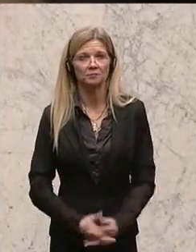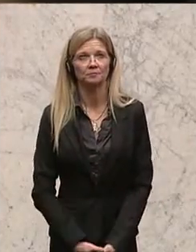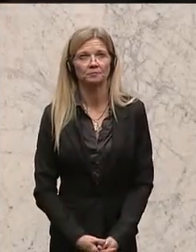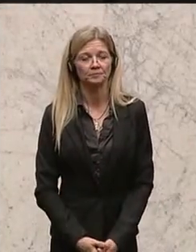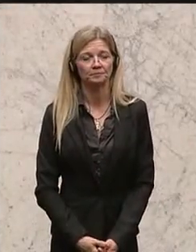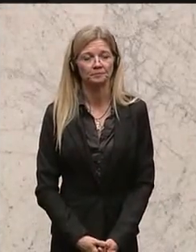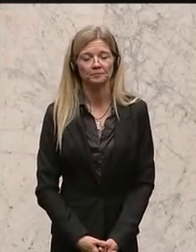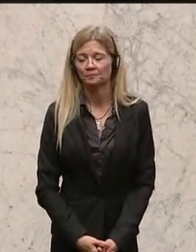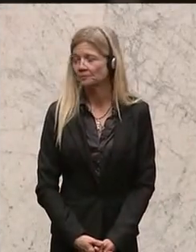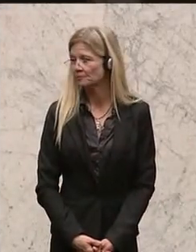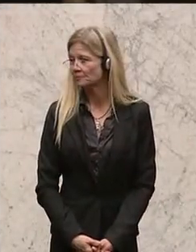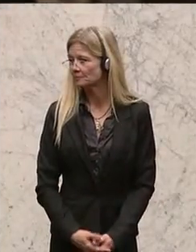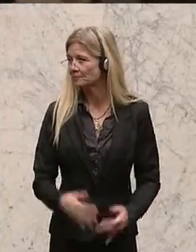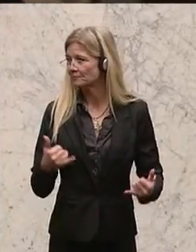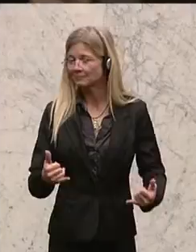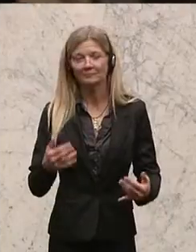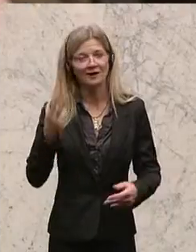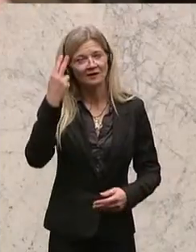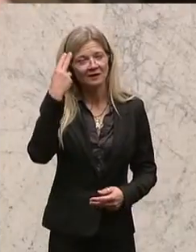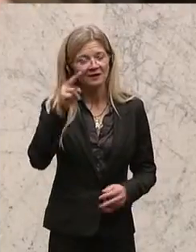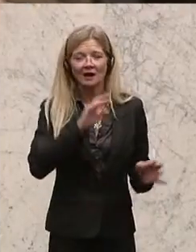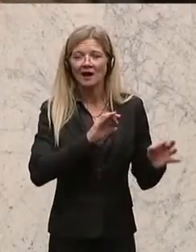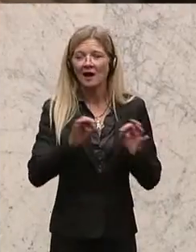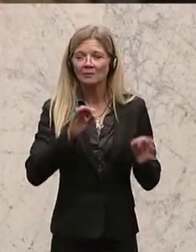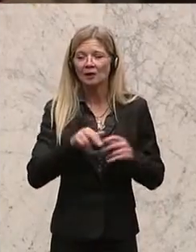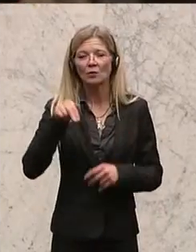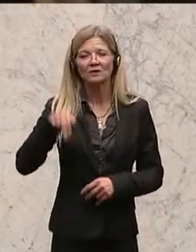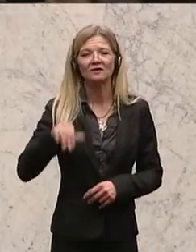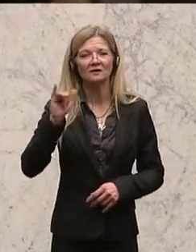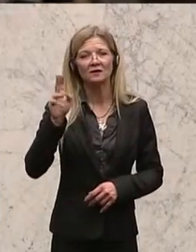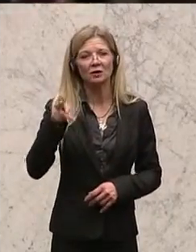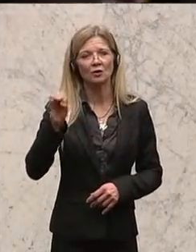Am Wort ist der Herr Abgeordneter, diplomischer Herr Nikolaus Pelakowitsch. Bitte schön, Herr Börndl.